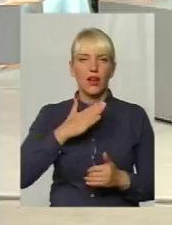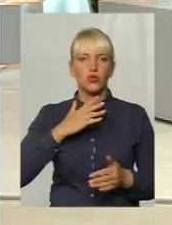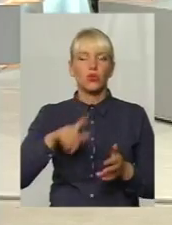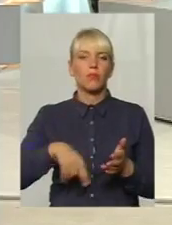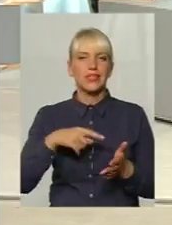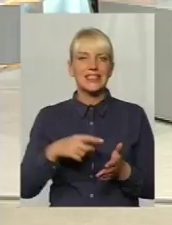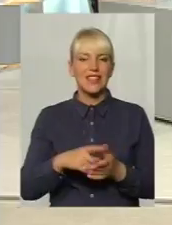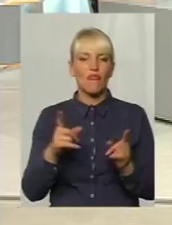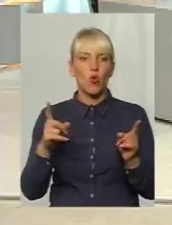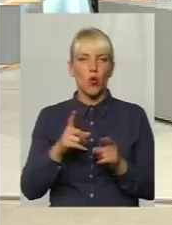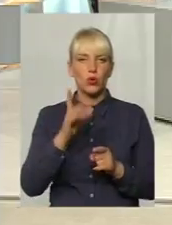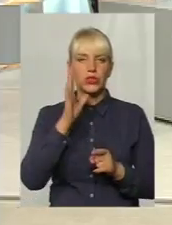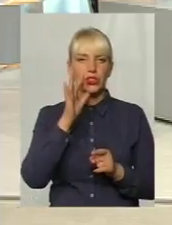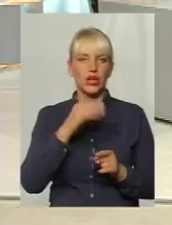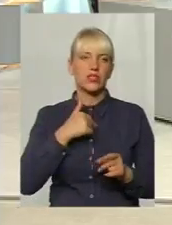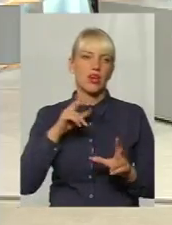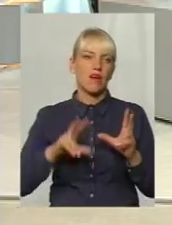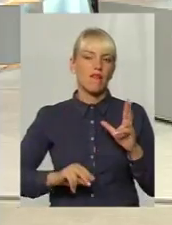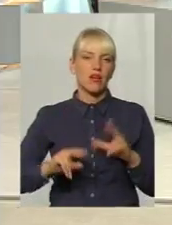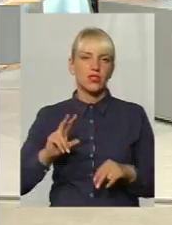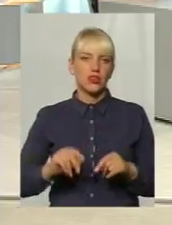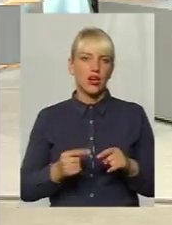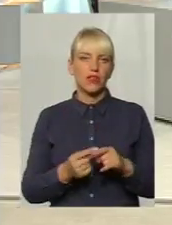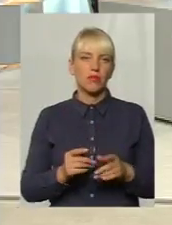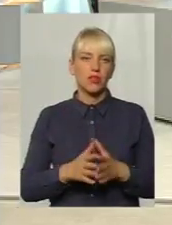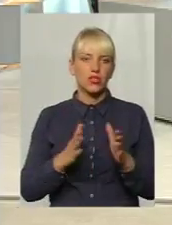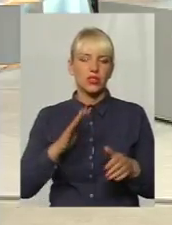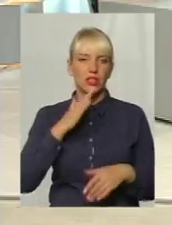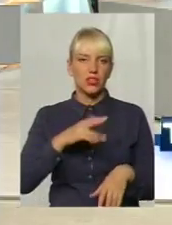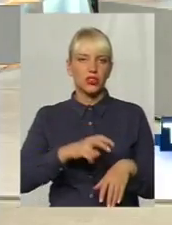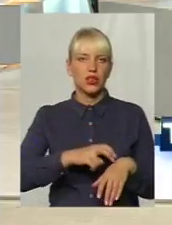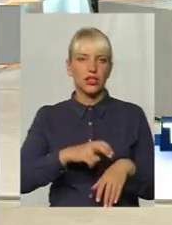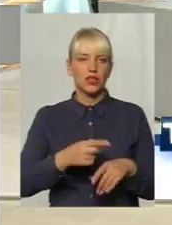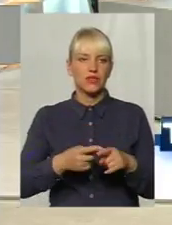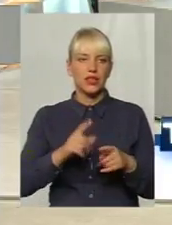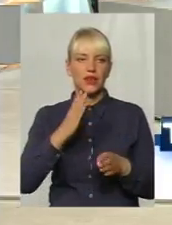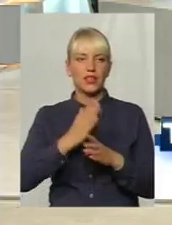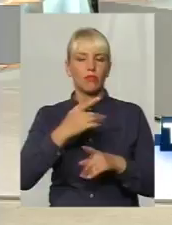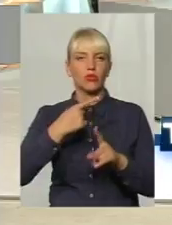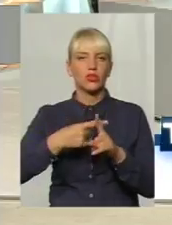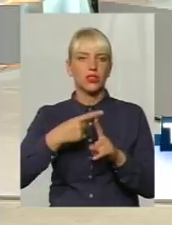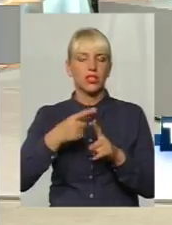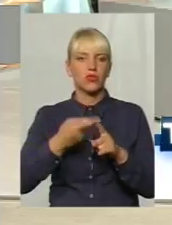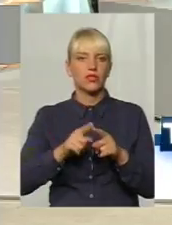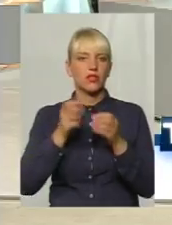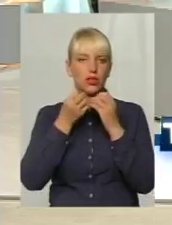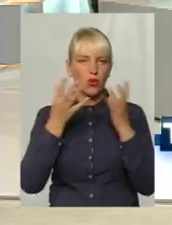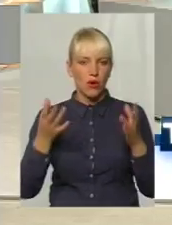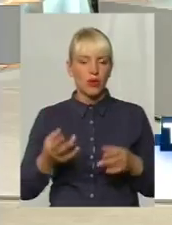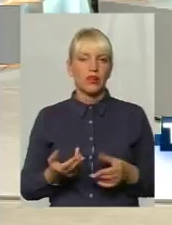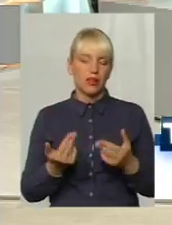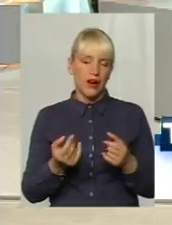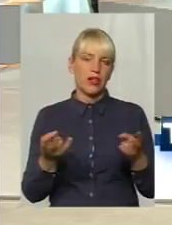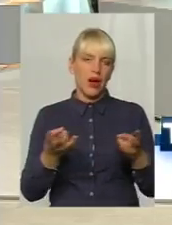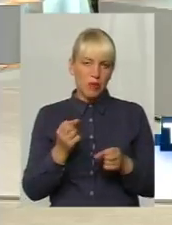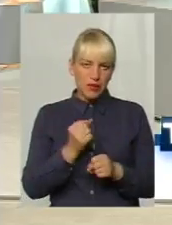вважаю я, і думаю, що більшість наших лікарів, що це є позитивно і це добре. Звичайно, ще треба працювати, але…